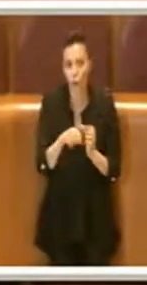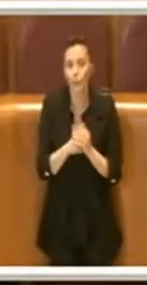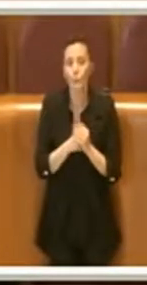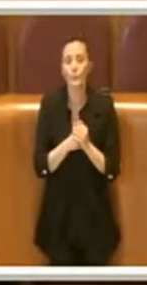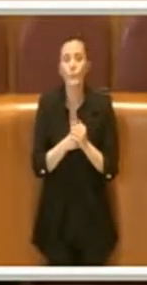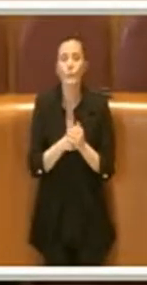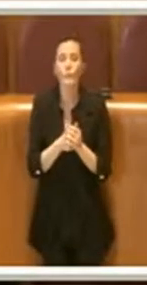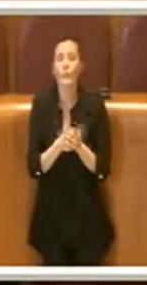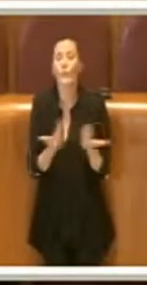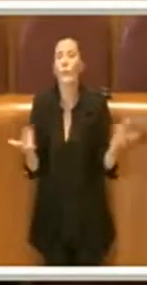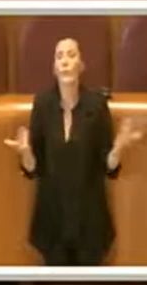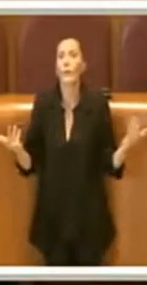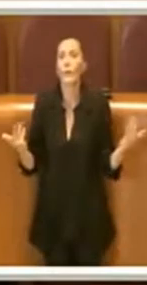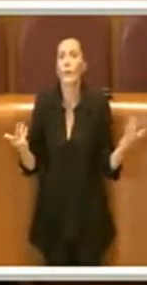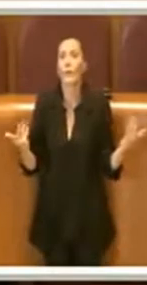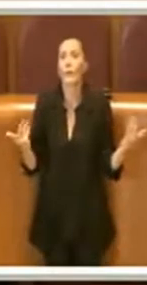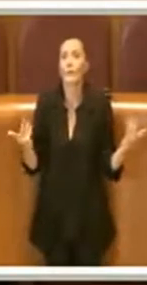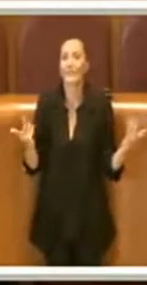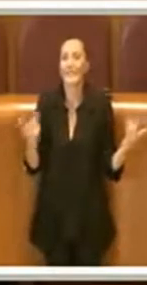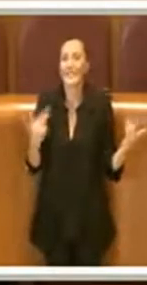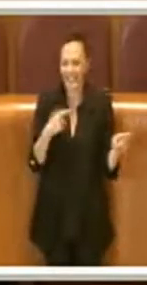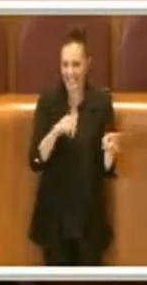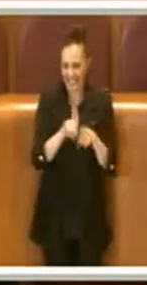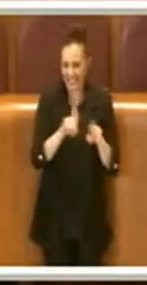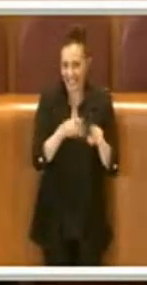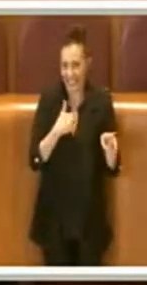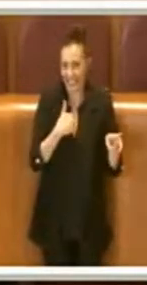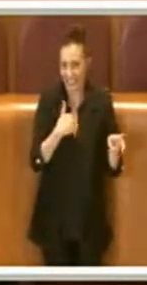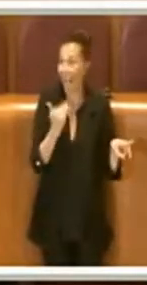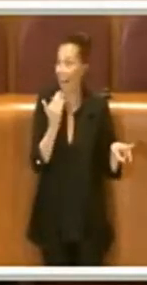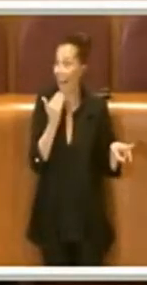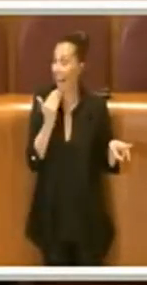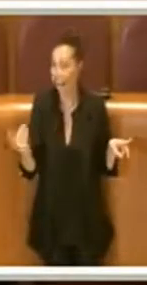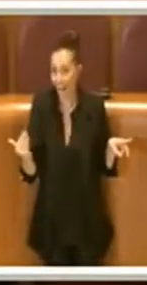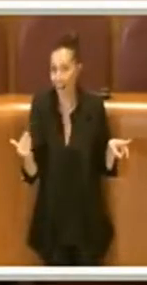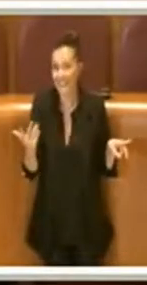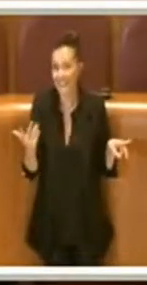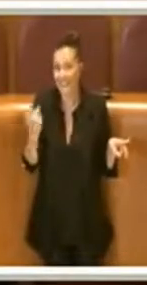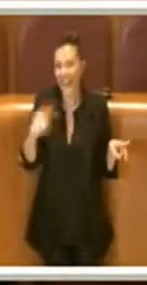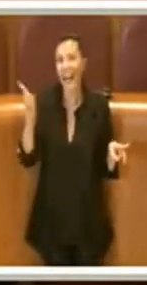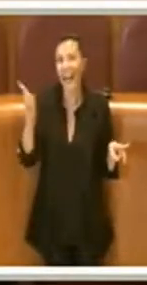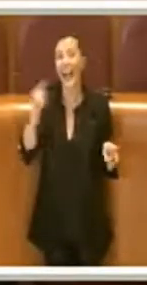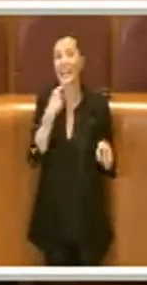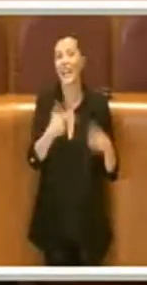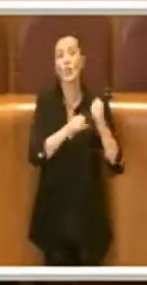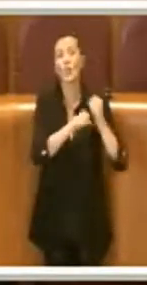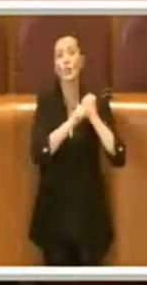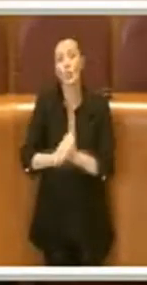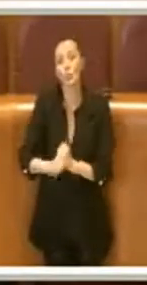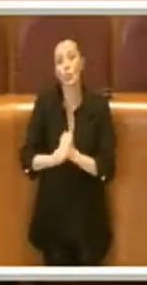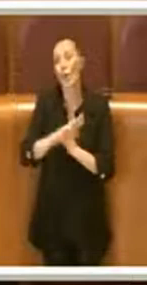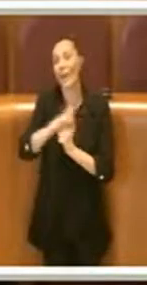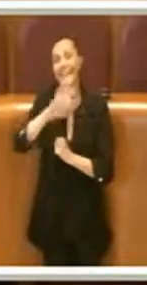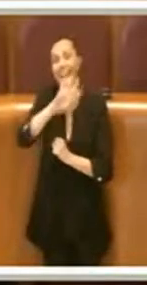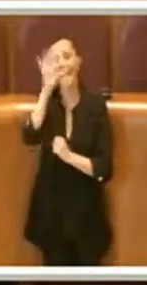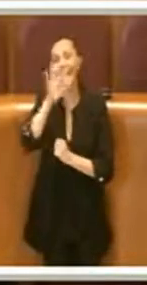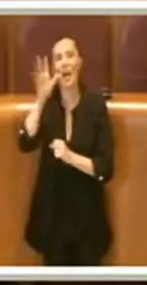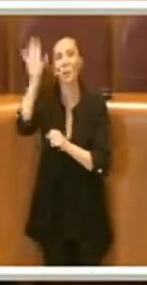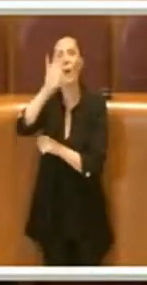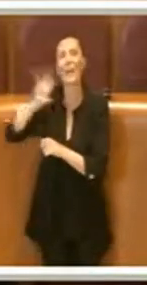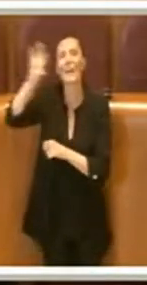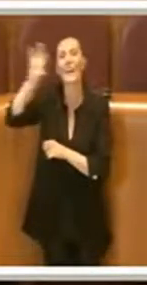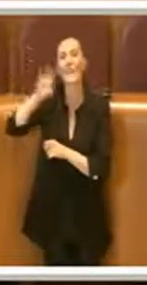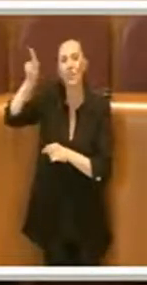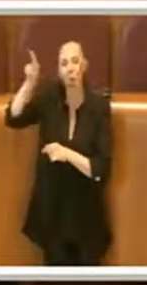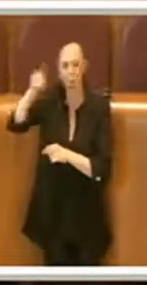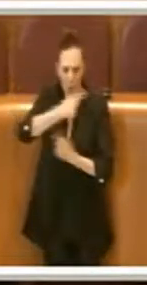Noi a differenza, e per questo la ringrazio, noi a differenza delle altre istituzioni che anche lei ha citato, per esempio la regione, non ci siamo